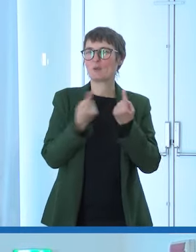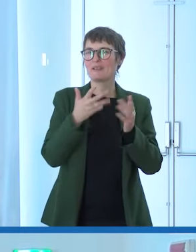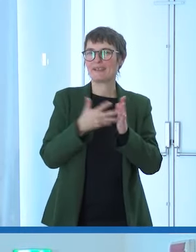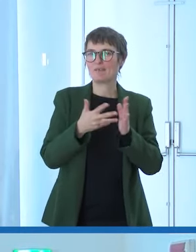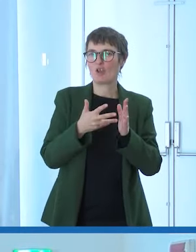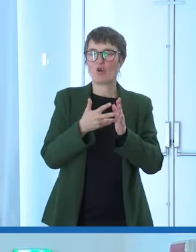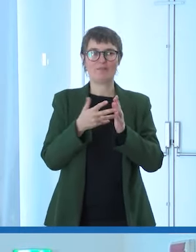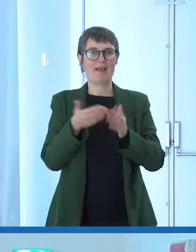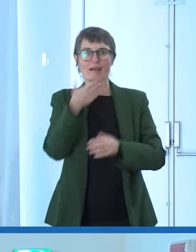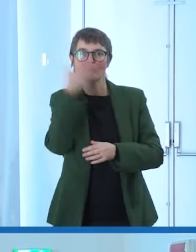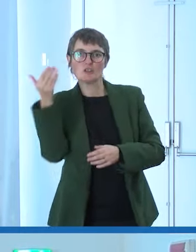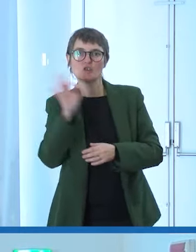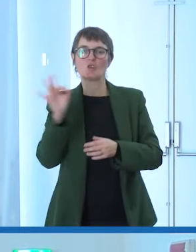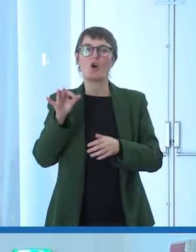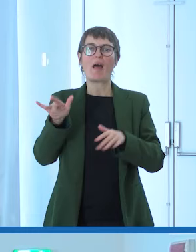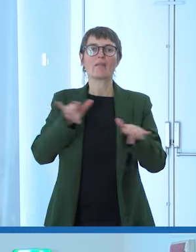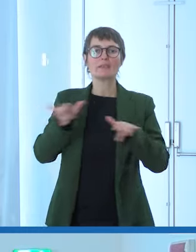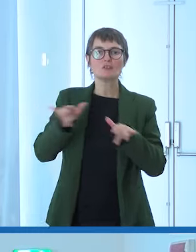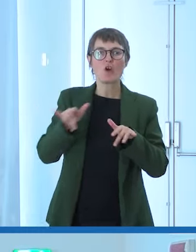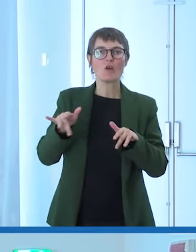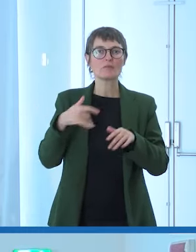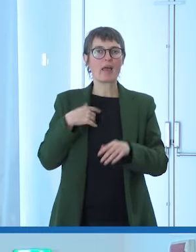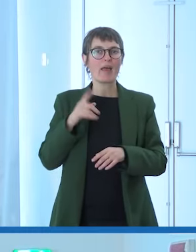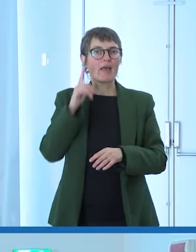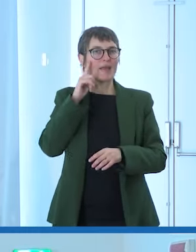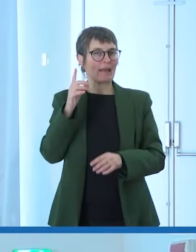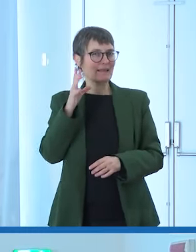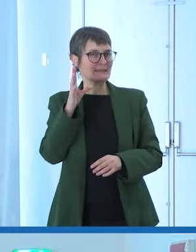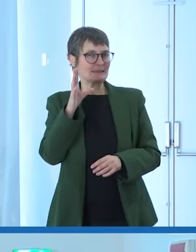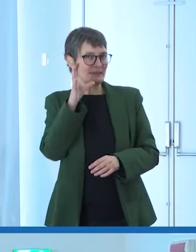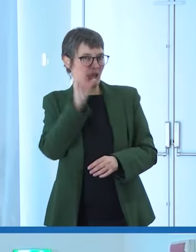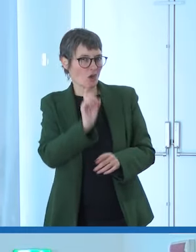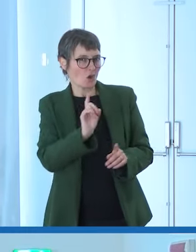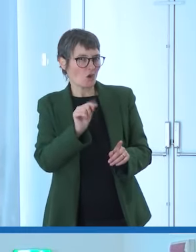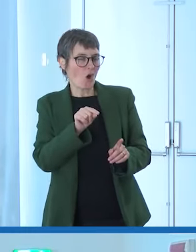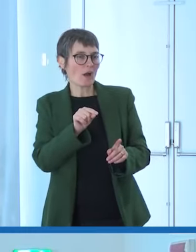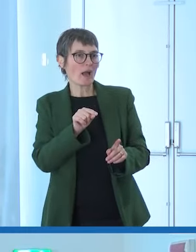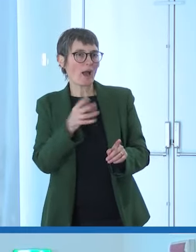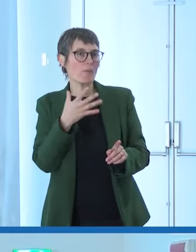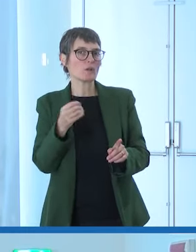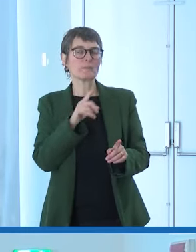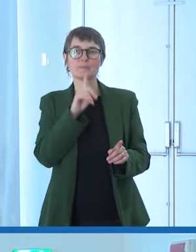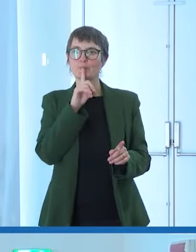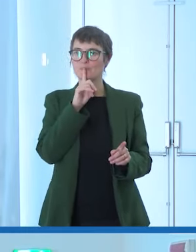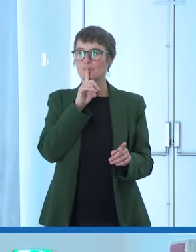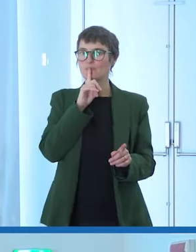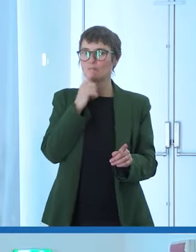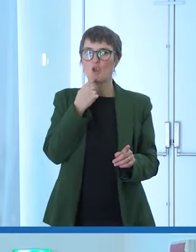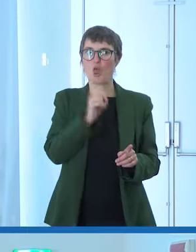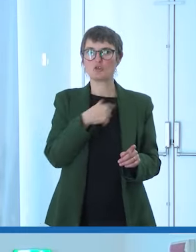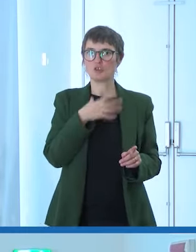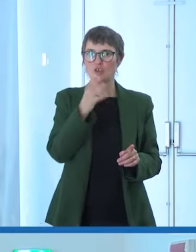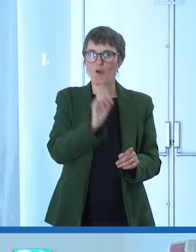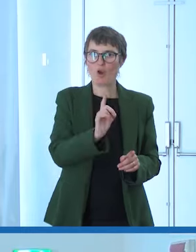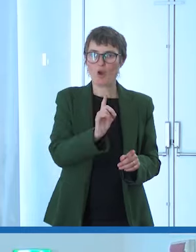quando non capivo quando è più le volte che non non dicevo di non aver capito che le volte in cui lo